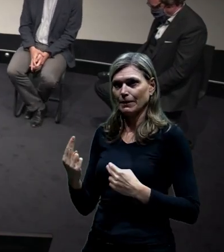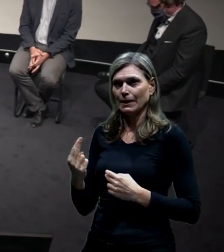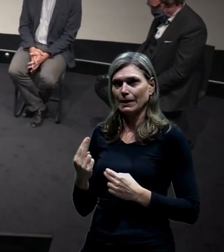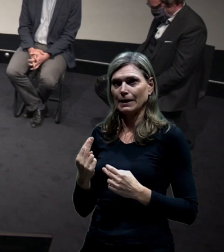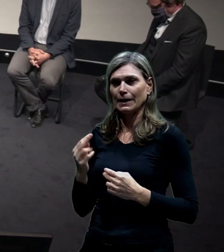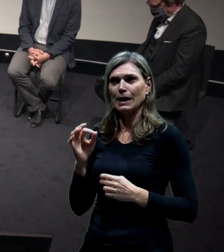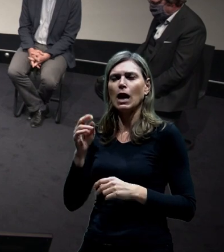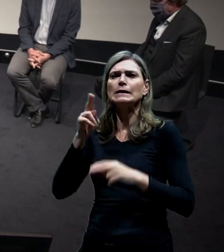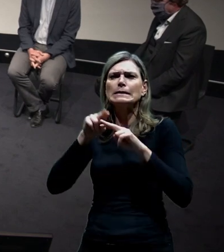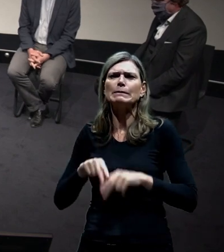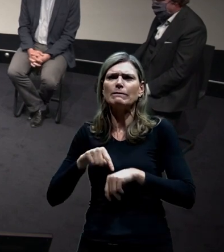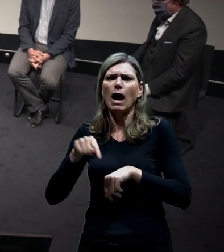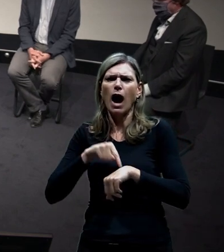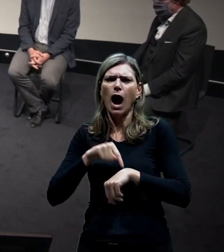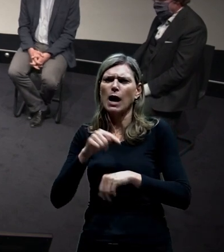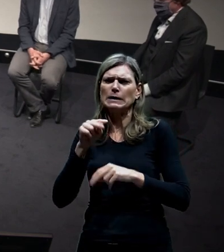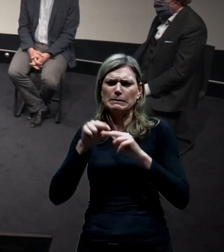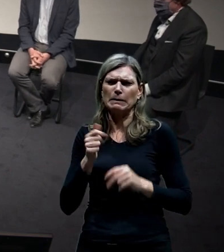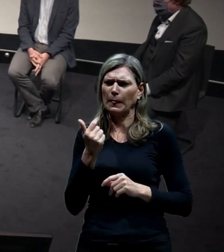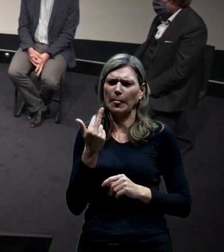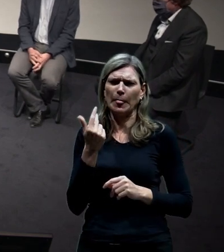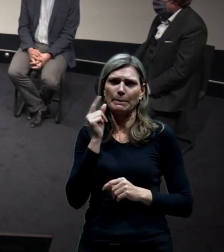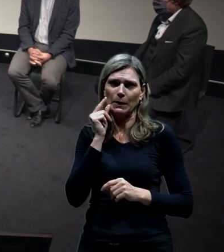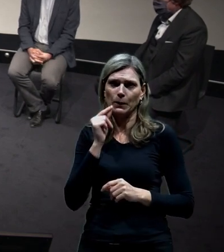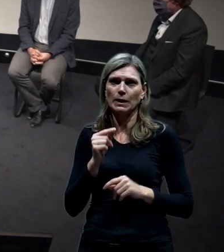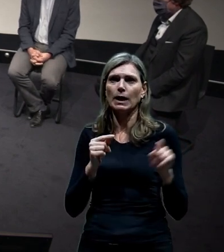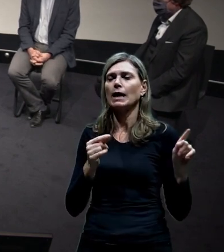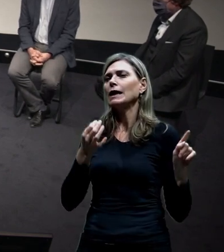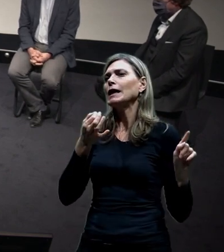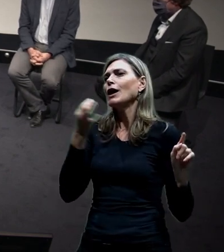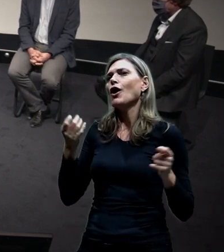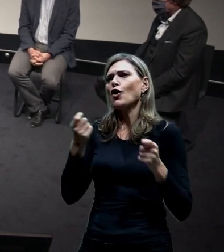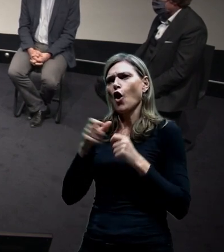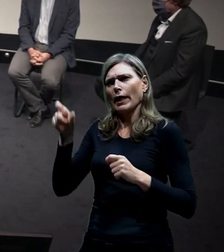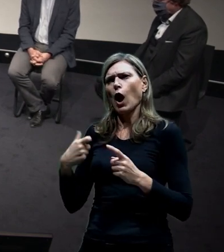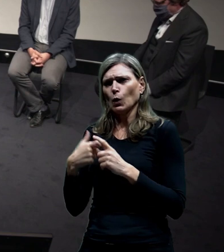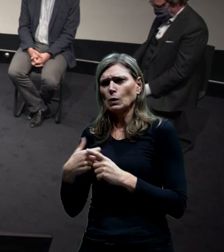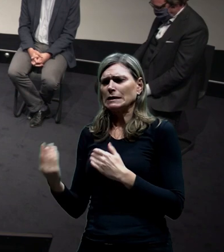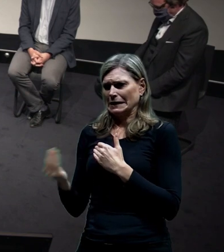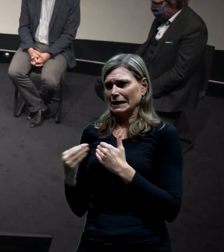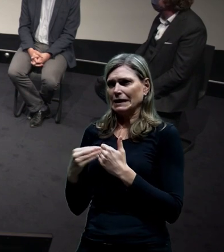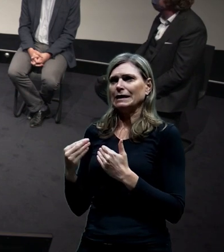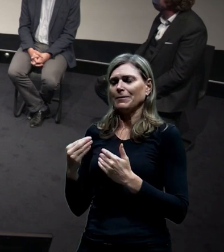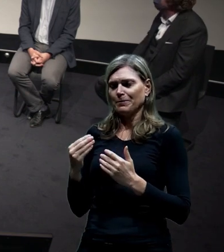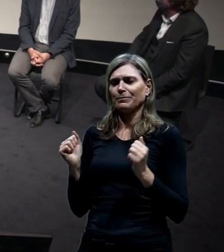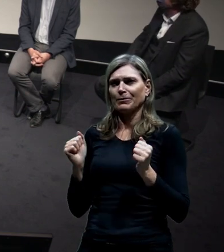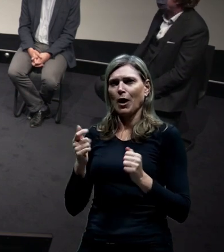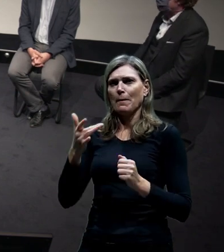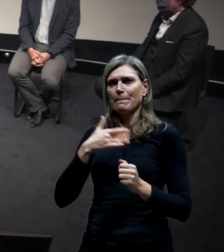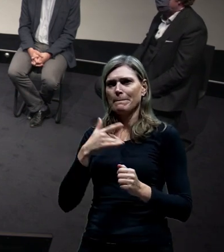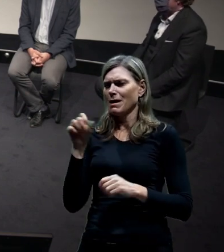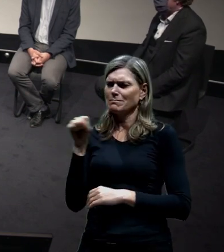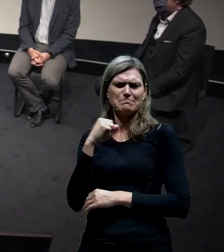posledních pár minut zazněli. Za prvé a kolega Krucký si myslím, že mě v tom utvrdí, když jsem ho viděl, jak kroutí hlavou.